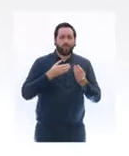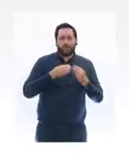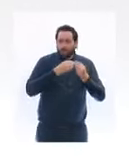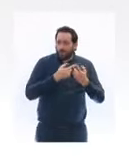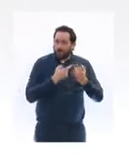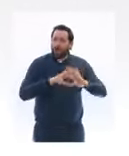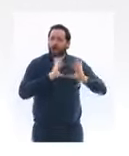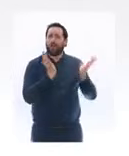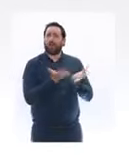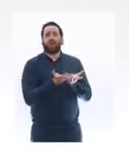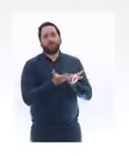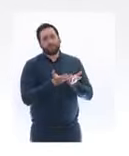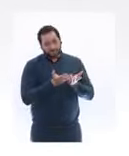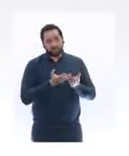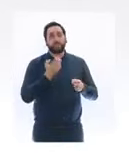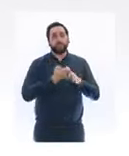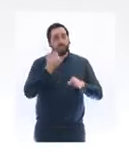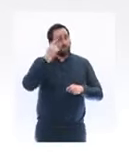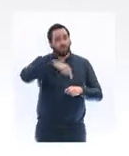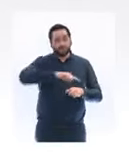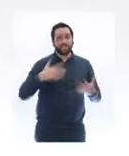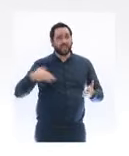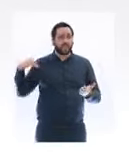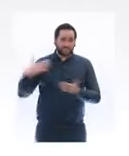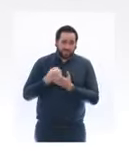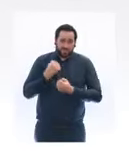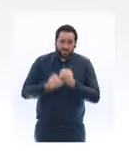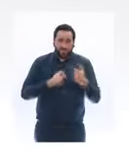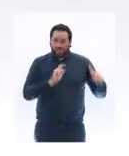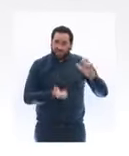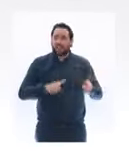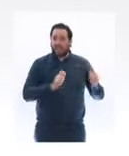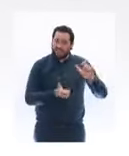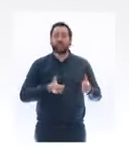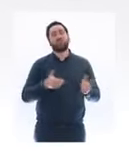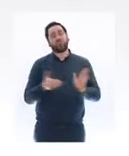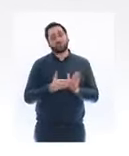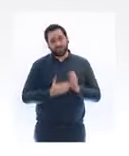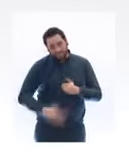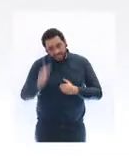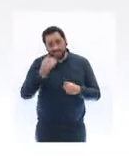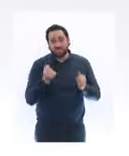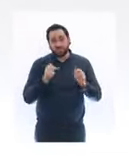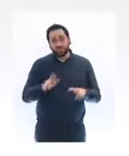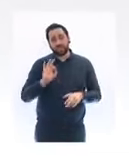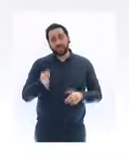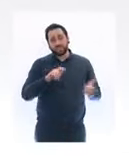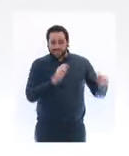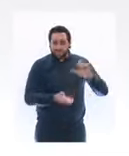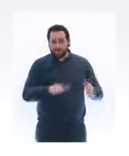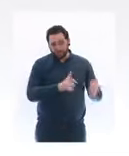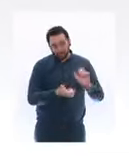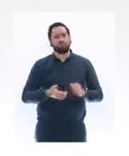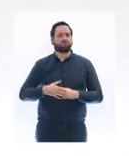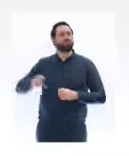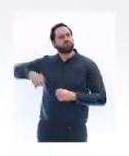avoir déjà beaucoup souffert. Le président de la République, le Premier ministre et le gouvernement ont, depuis le début de